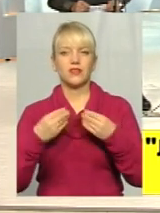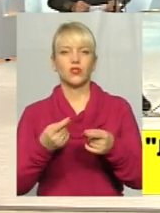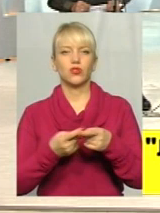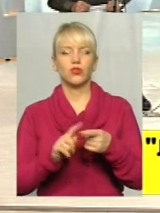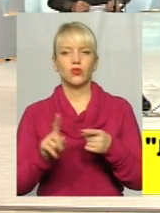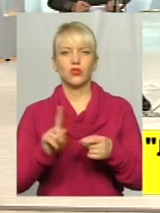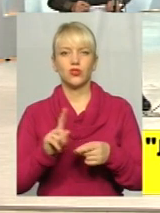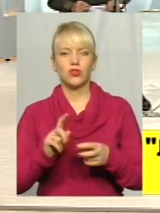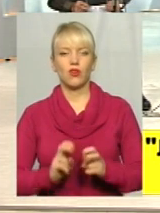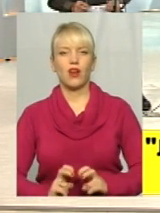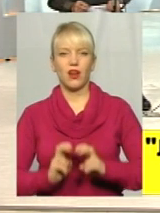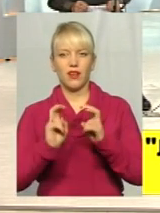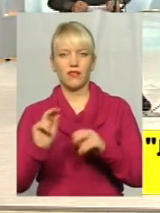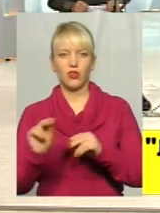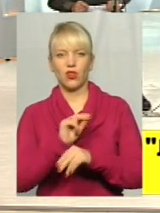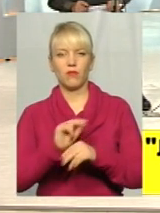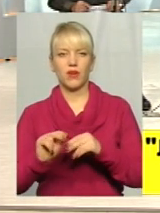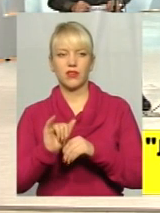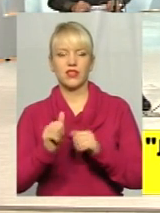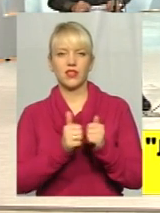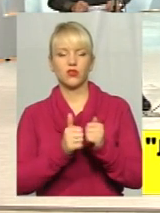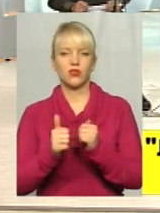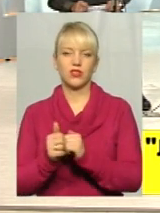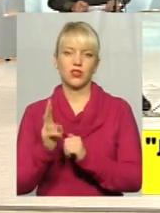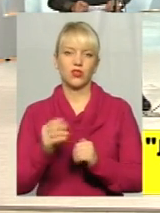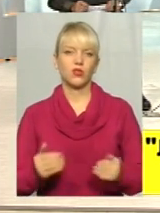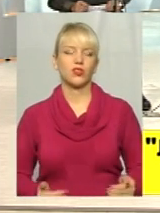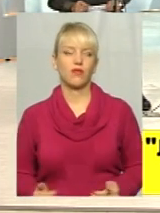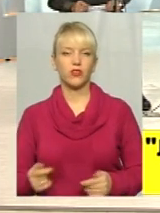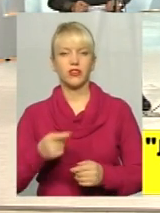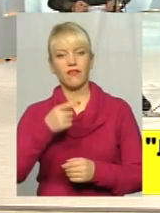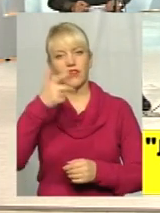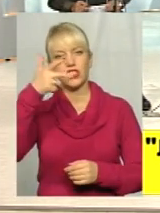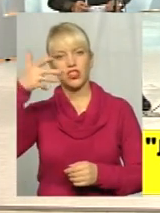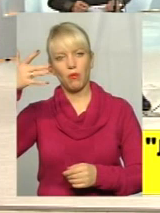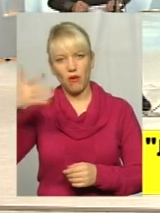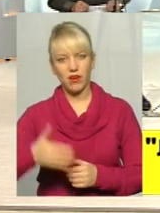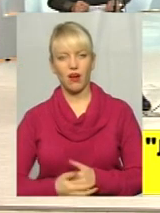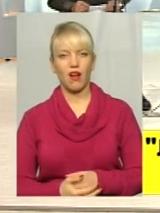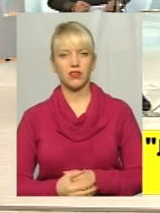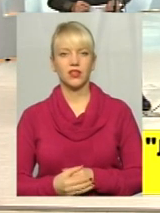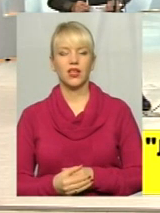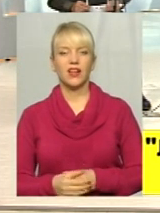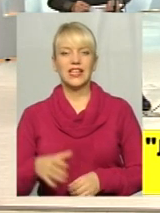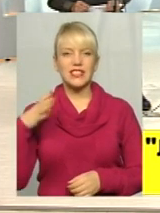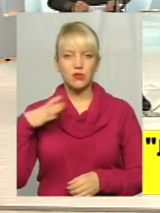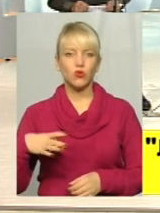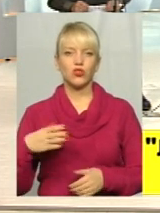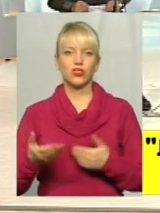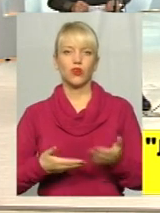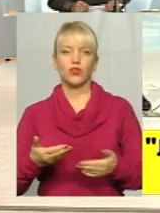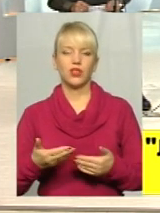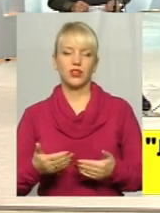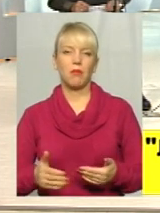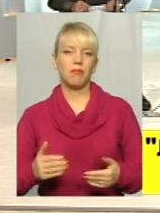ломається. І сусіди, які живуть на вищих поверхах, змушені ходити пішки,